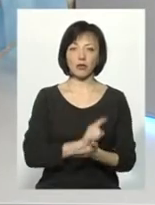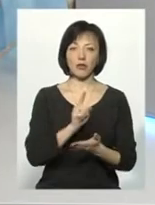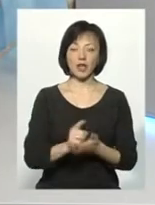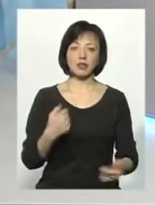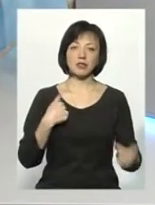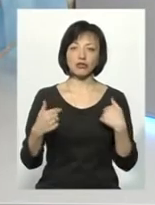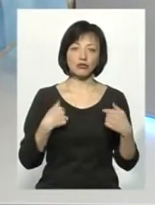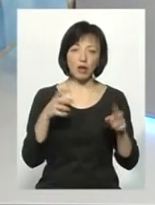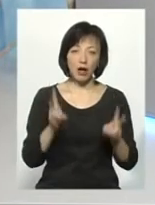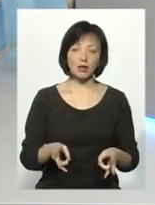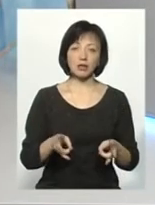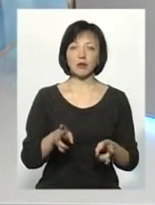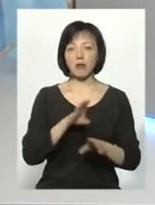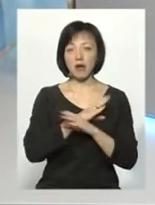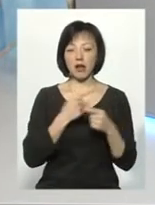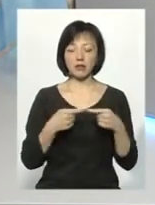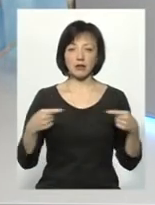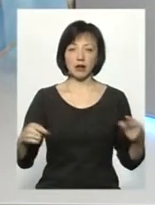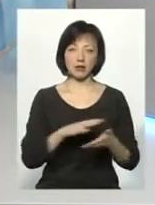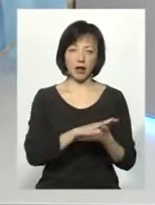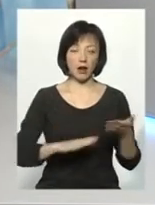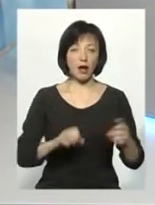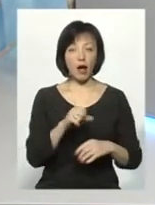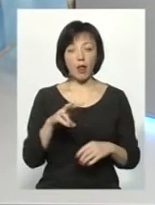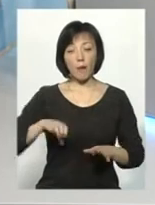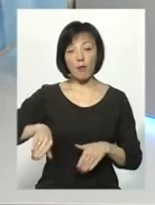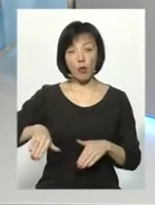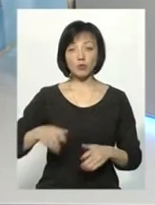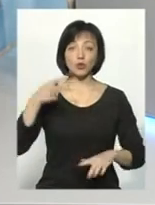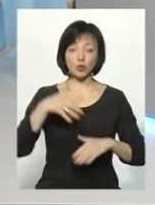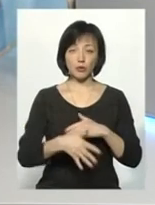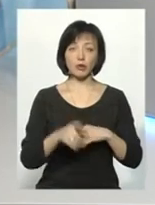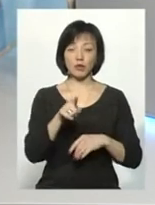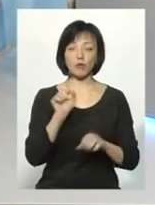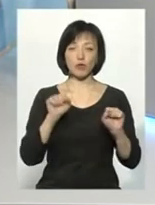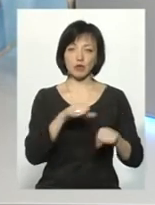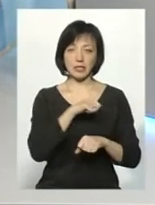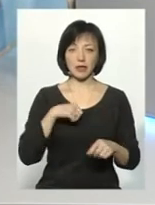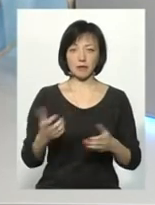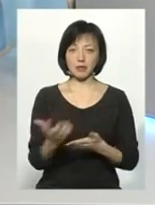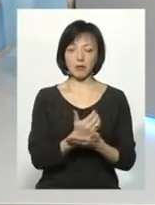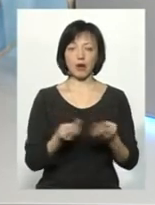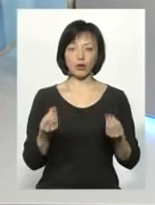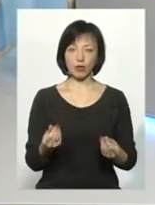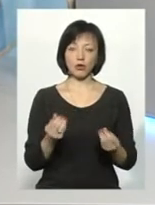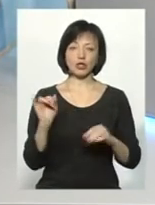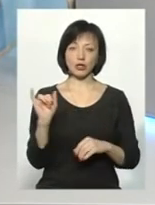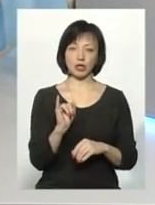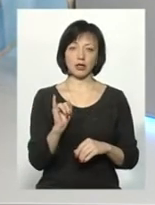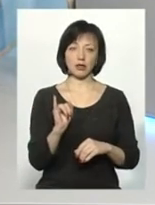страждати, помирати і так далі. Але потім вони зрозуміли, що вони можуть самі зібрати гроші. І